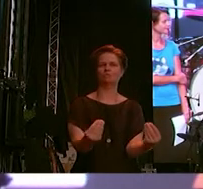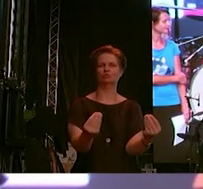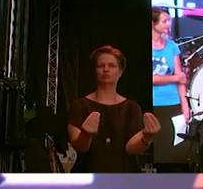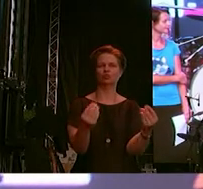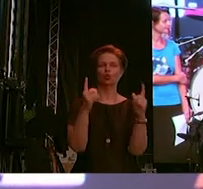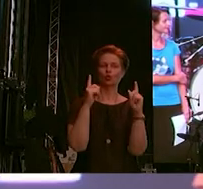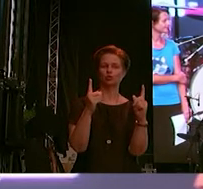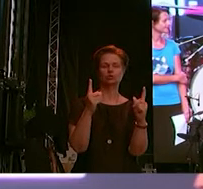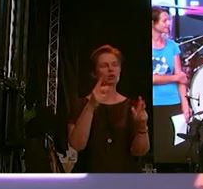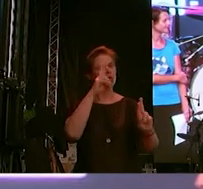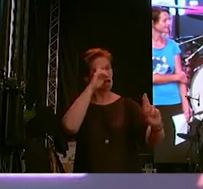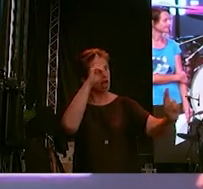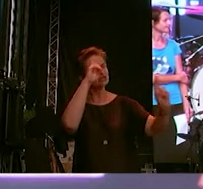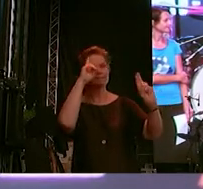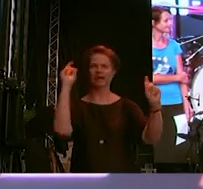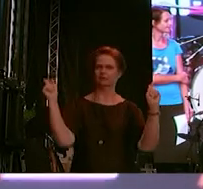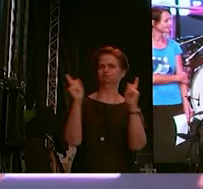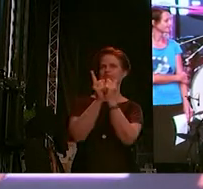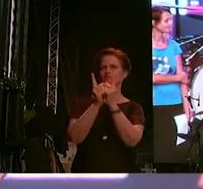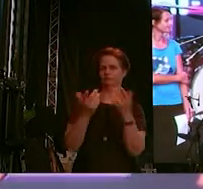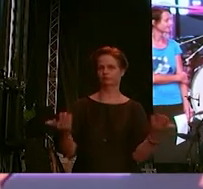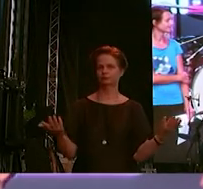sich mit Respekt begegnet.